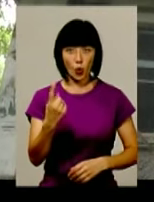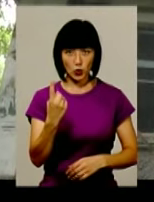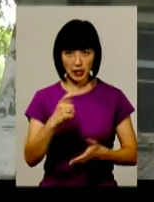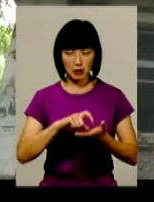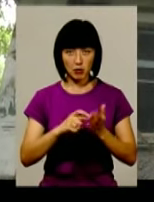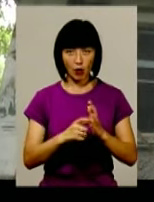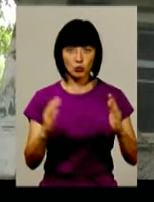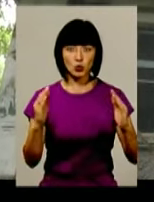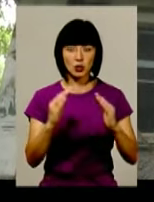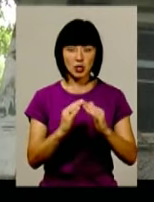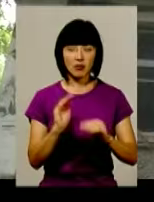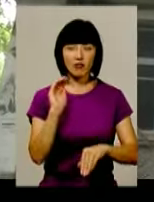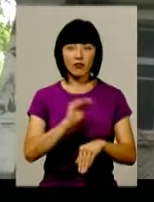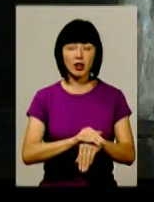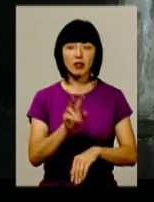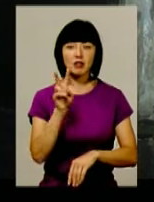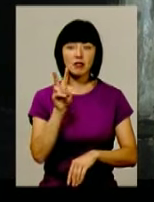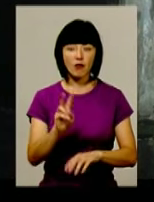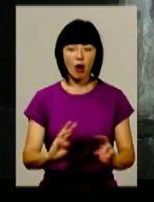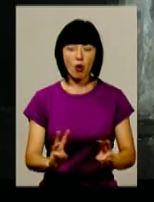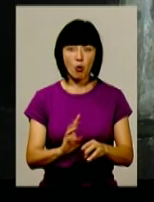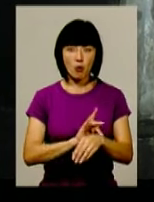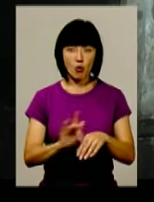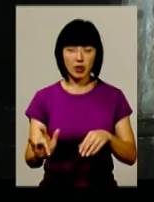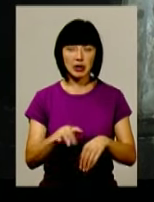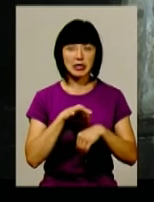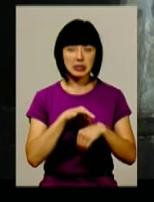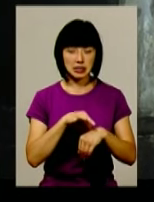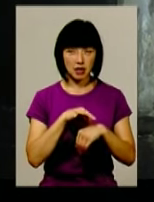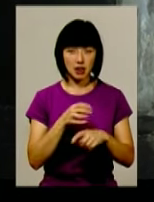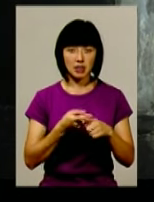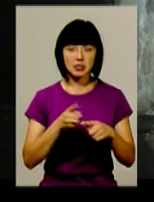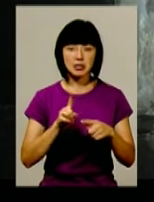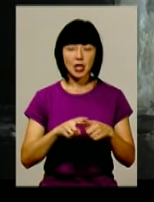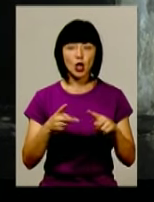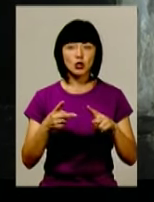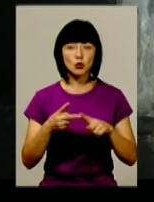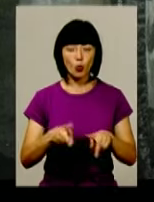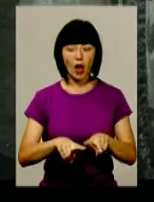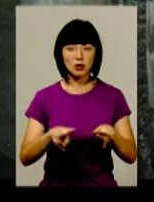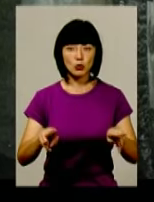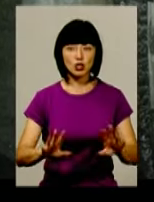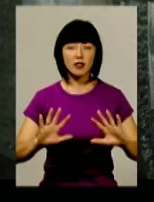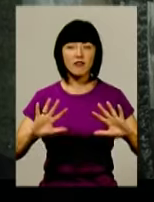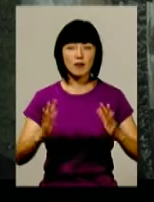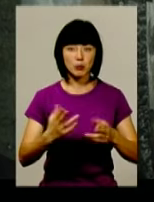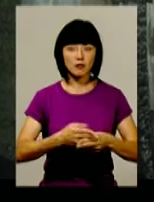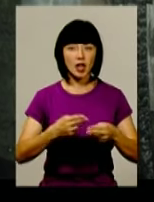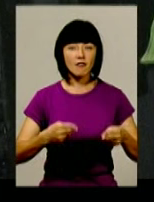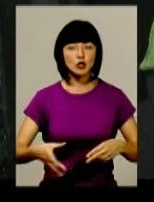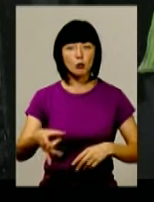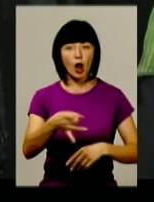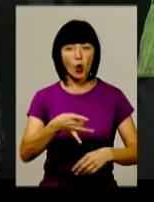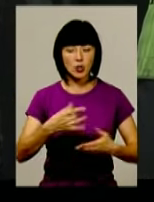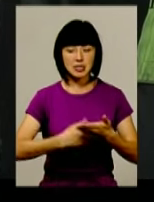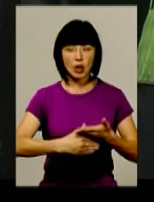кімнат будинку надзвичайники виявили два обгорілих тіла. Це вже, до речі, другий аналогічний випадок у Дунаєвецькому районі